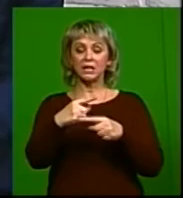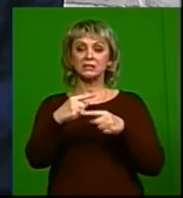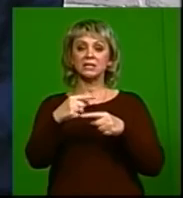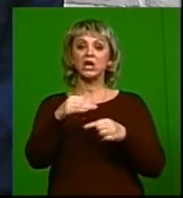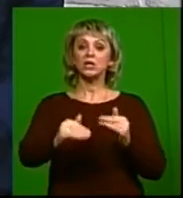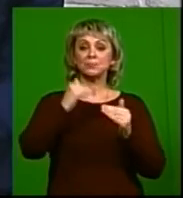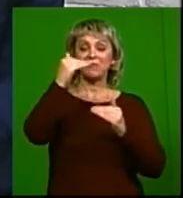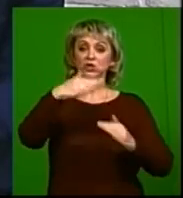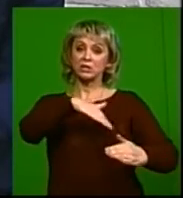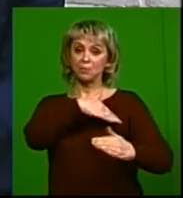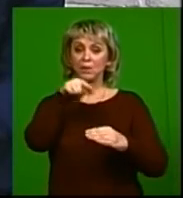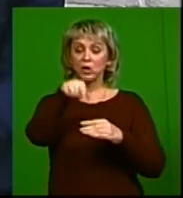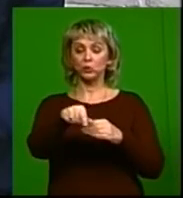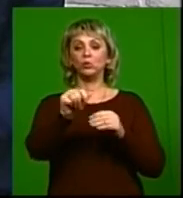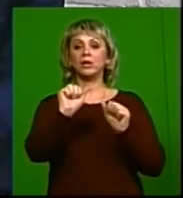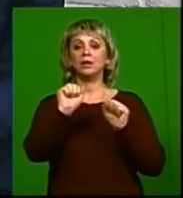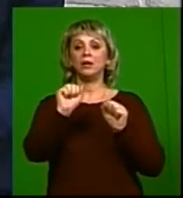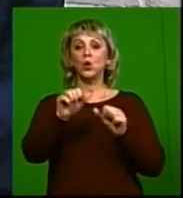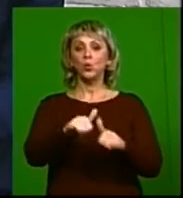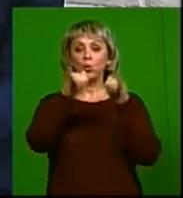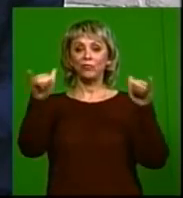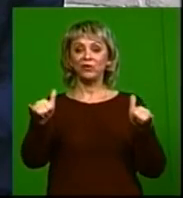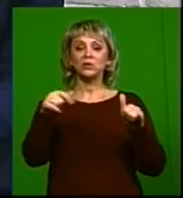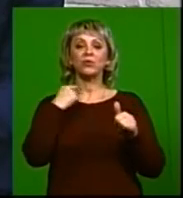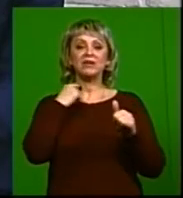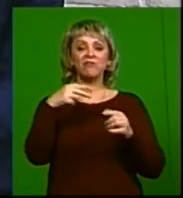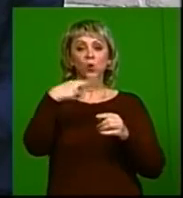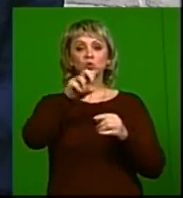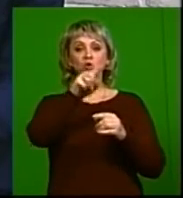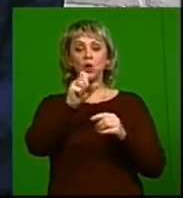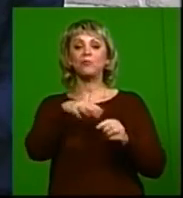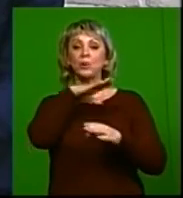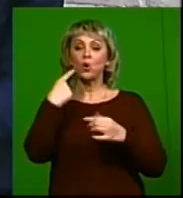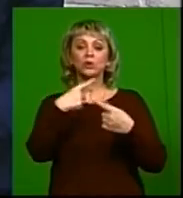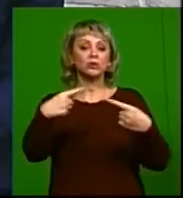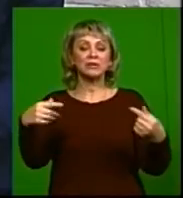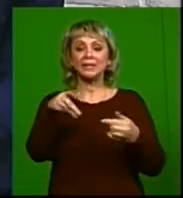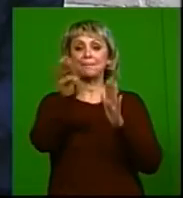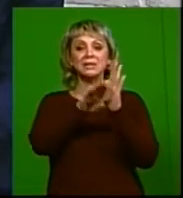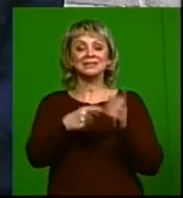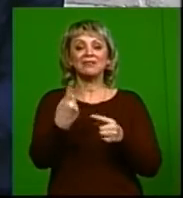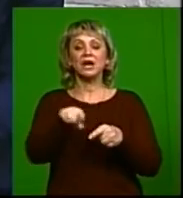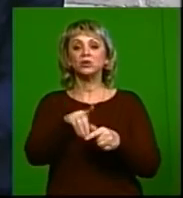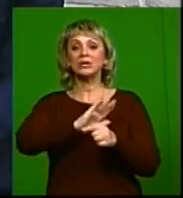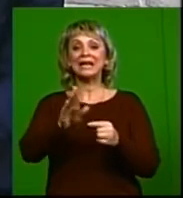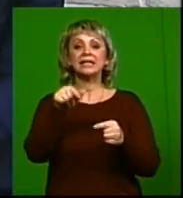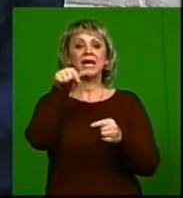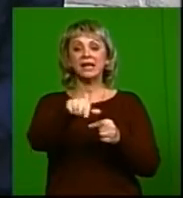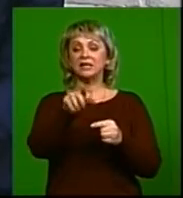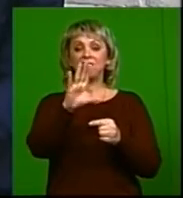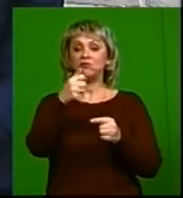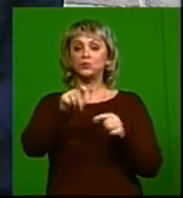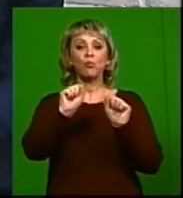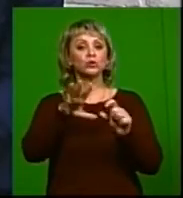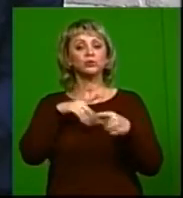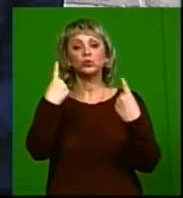повышением температуры, с увеличением лимфоузлов и множество других признаков, которые не говорят, что это именно ВИЧ-инфекция. Нет.